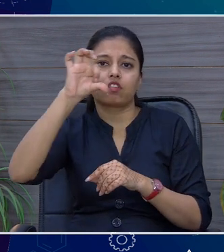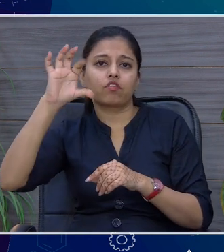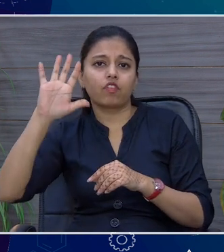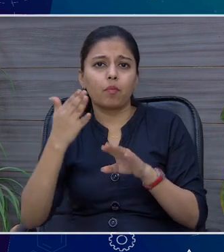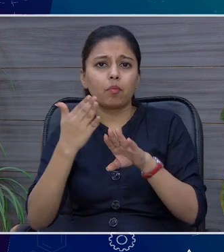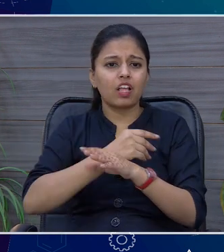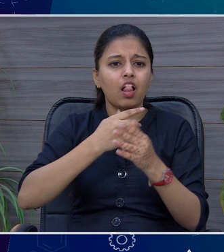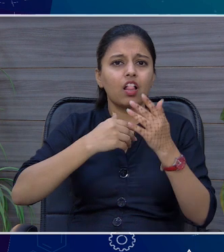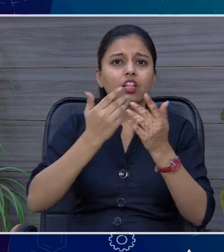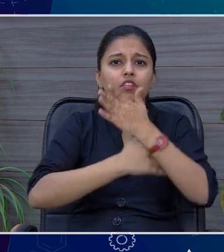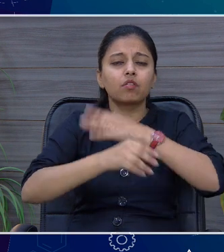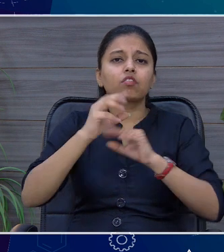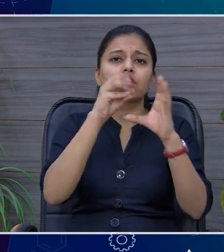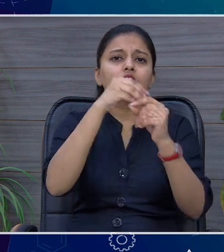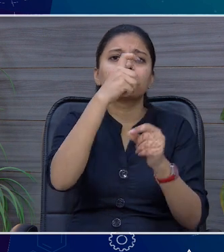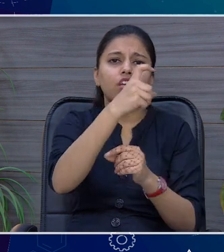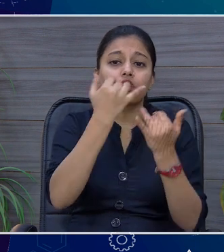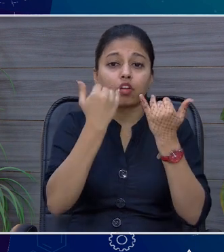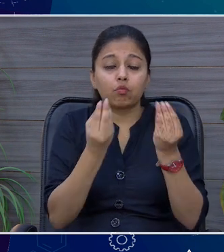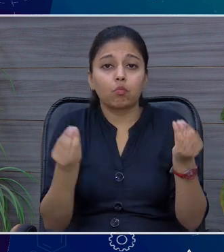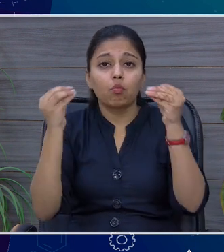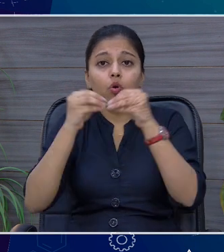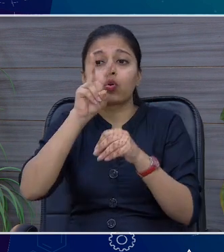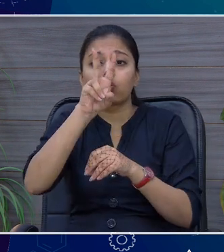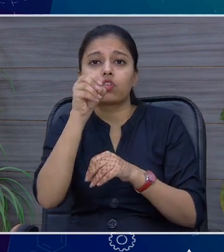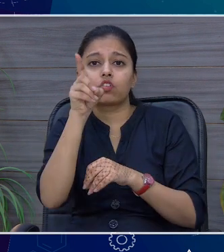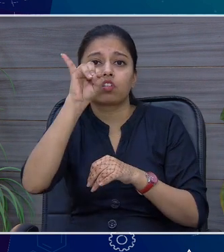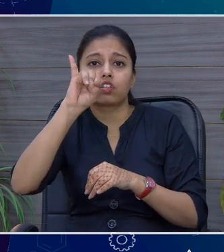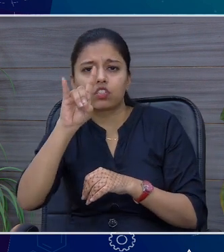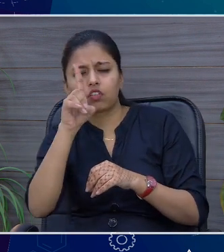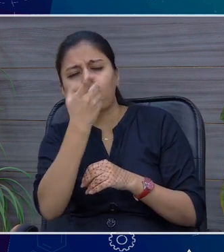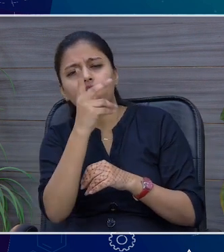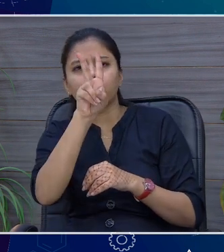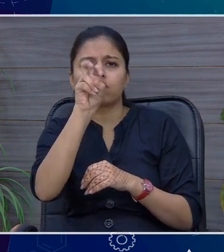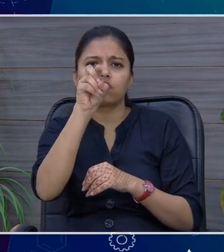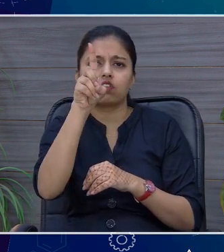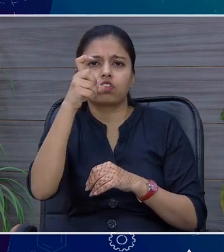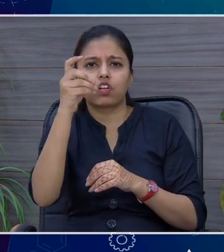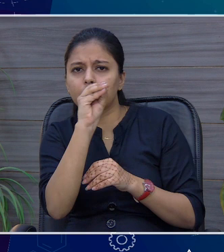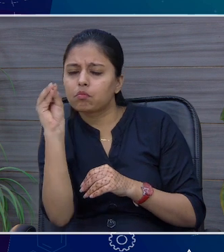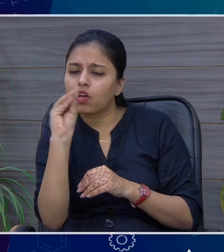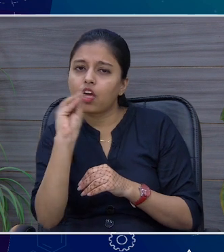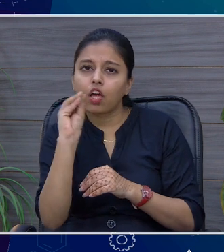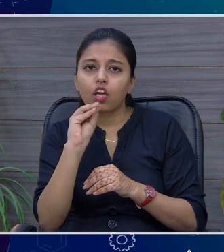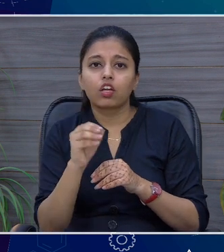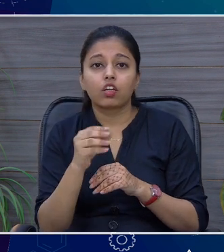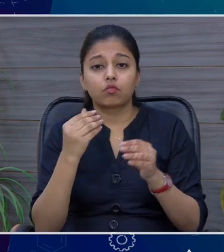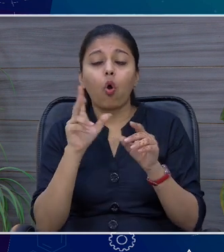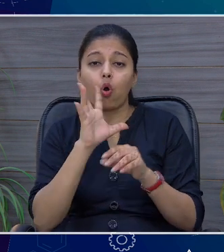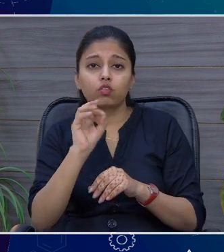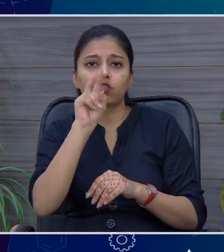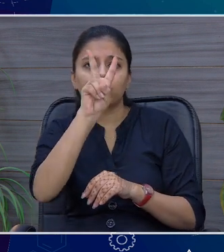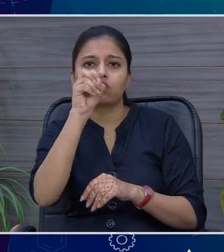मुझे के बैद में विलेनouleगों मेरिक में